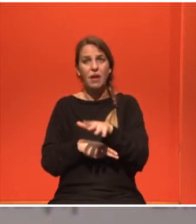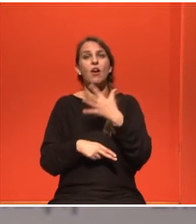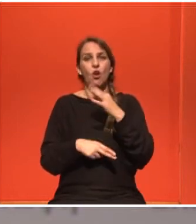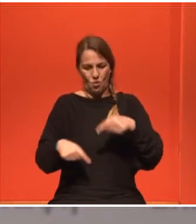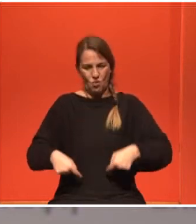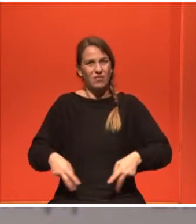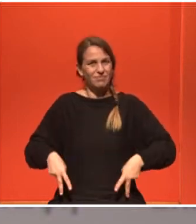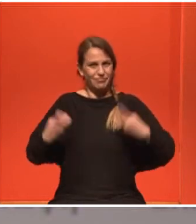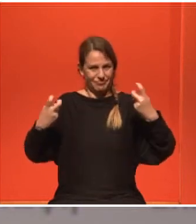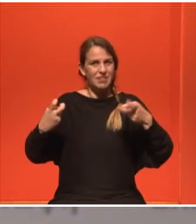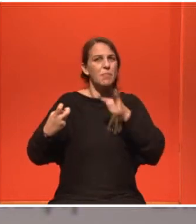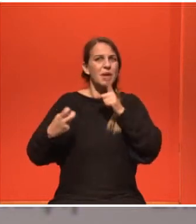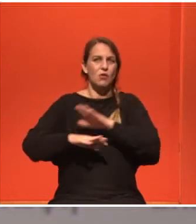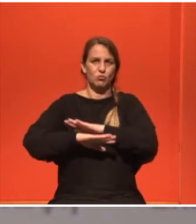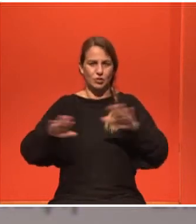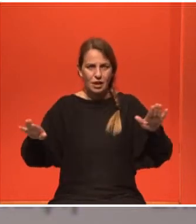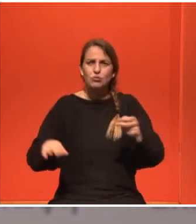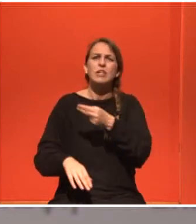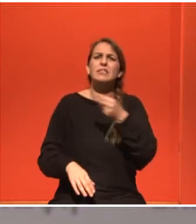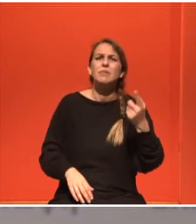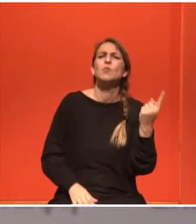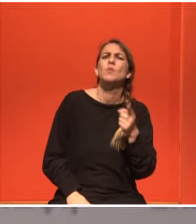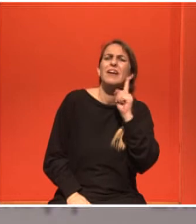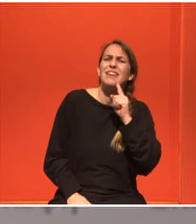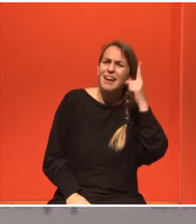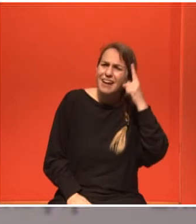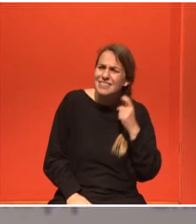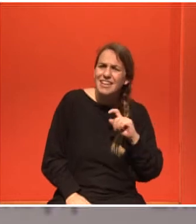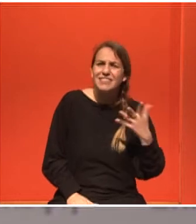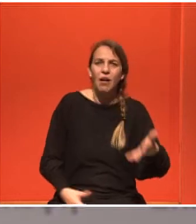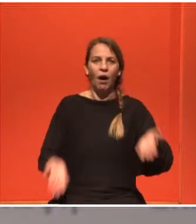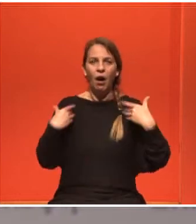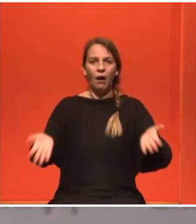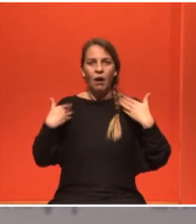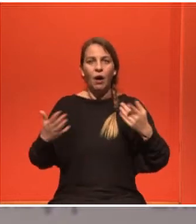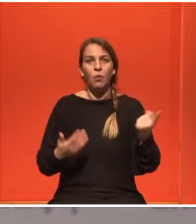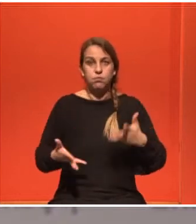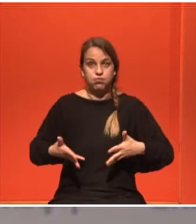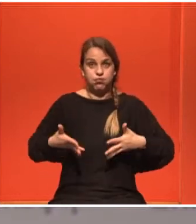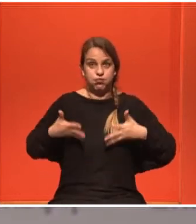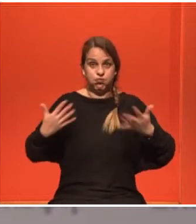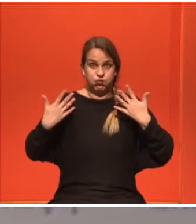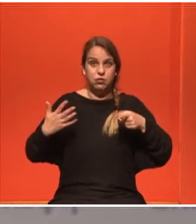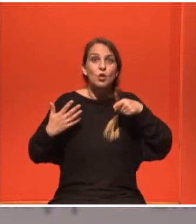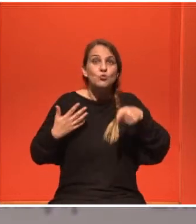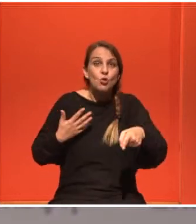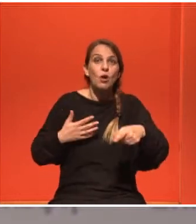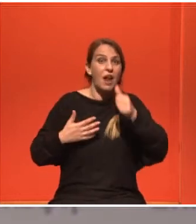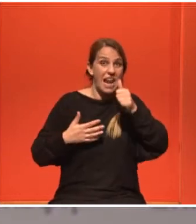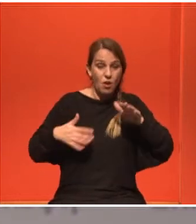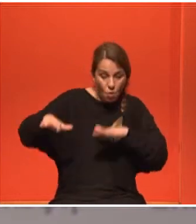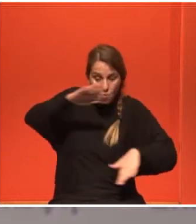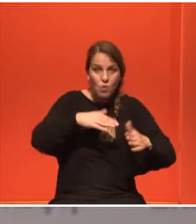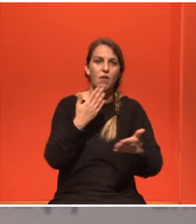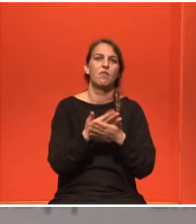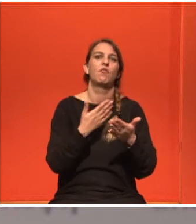έχεις και όλες αυτές τις εξάψεις και ό,τι έχουν οι γυναίκες στην εμμινόπαυση βοηθάει πάρα πολύ. Εγώ είμαι υπέρ της άσκησης